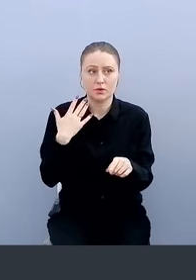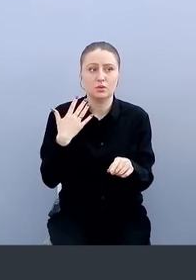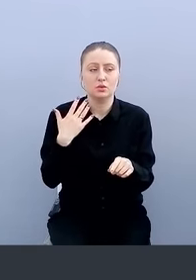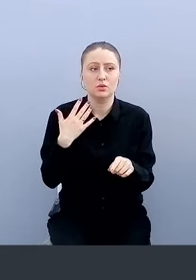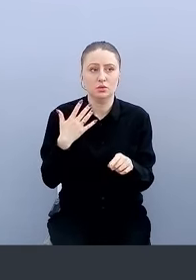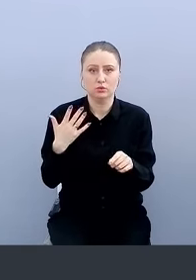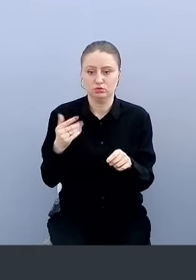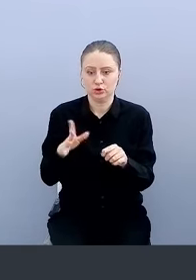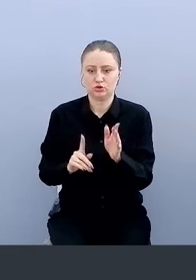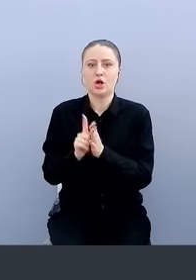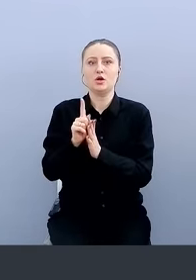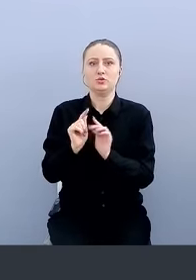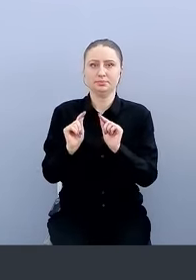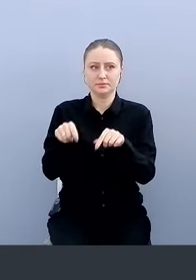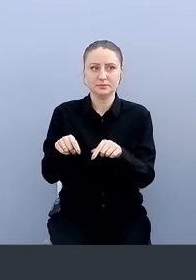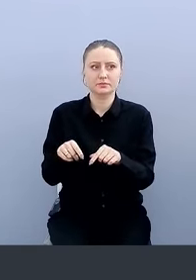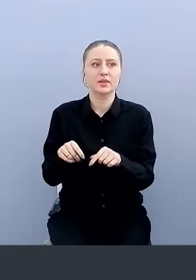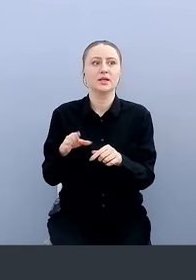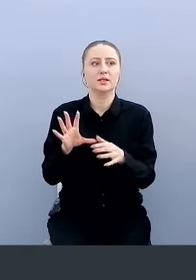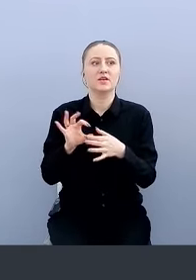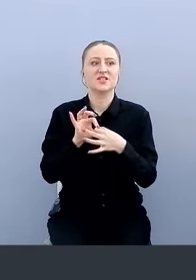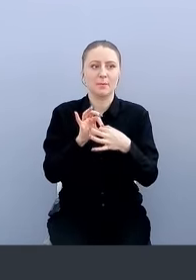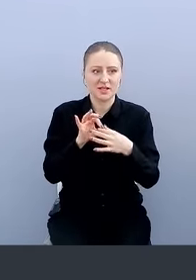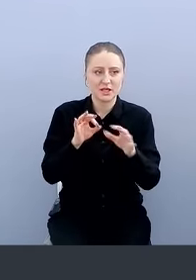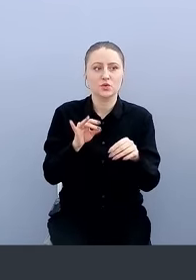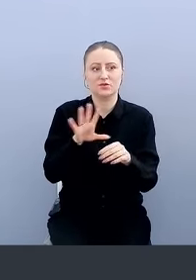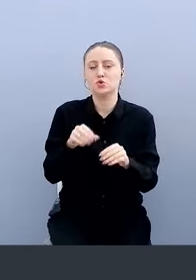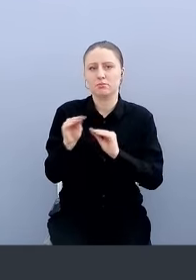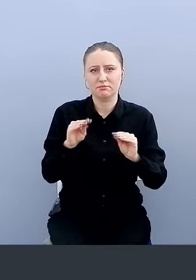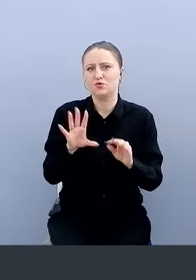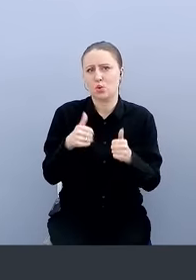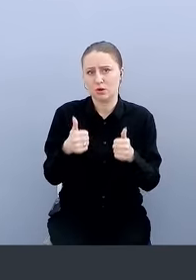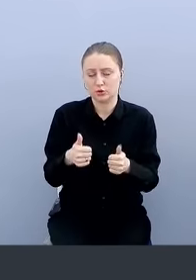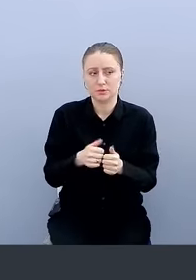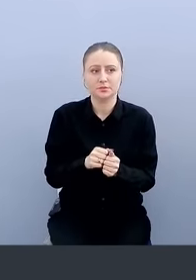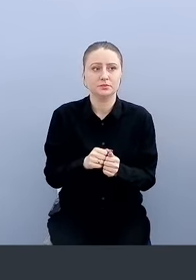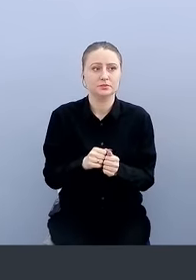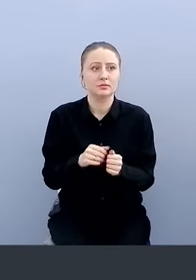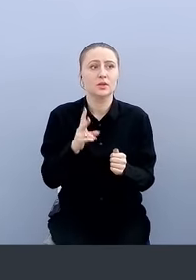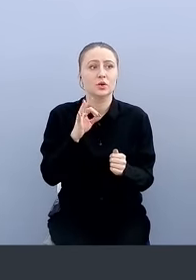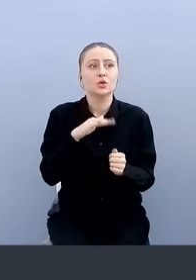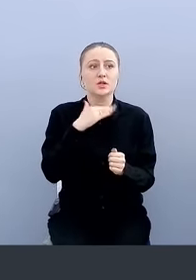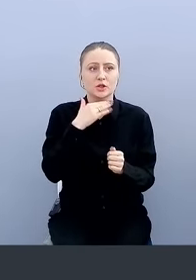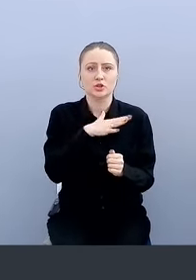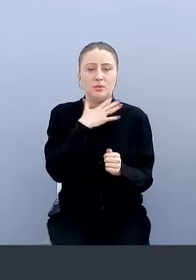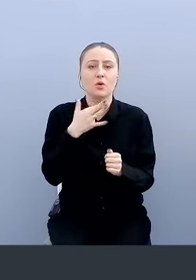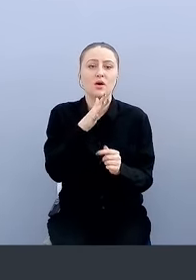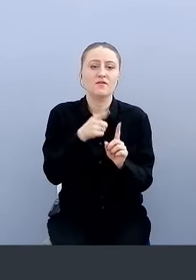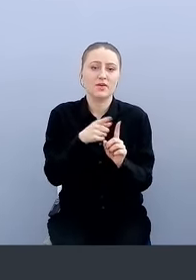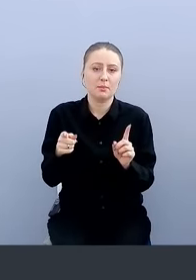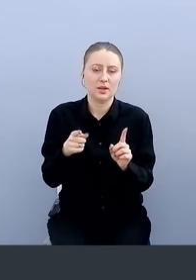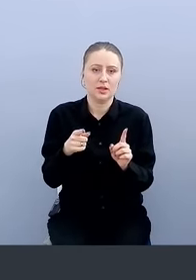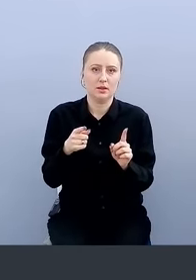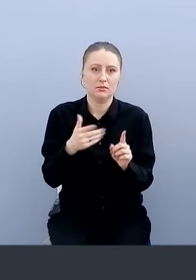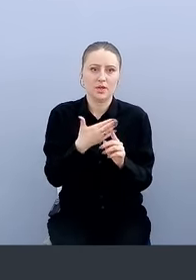он запускается, там с бэкэндом взаимодействует, генерирует сертификат, все раскладывает, все хорошо. Но достаточно много времени, вот этот путь